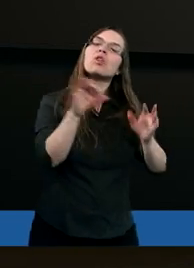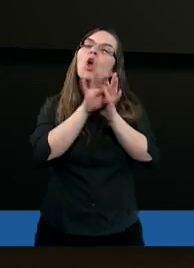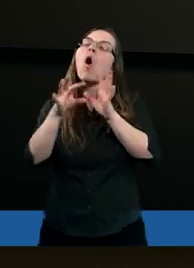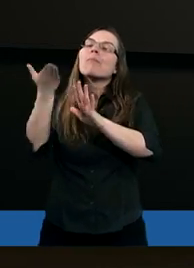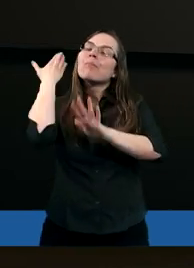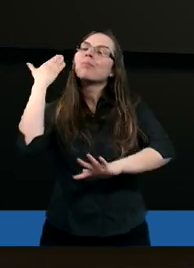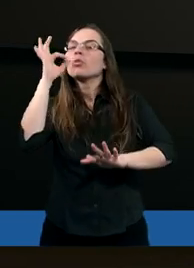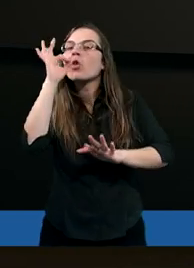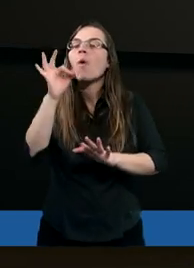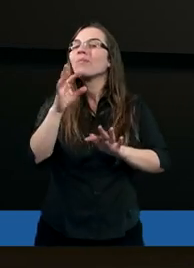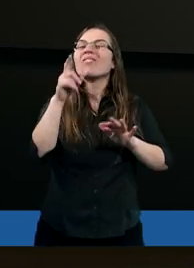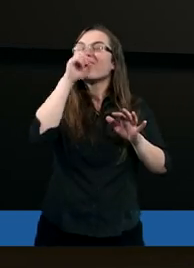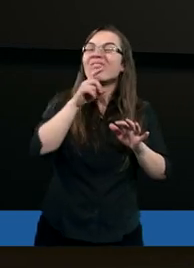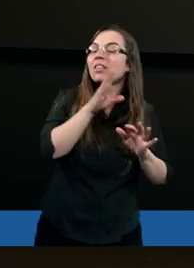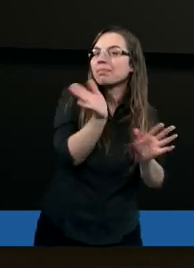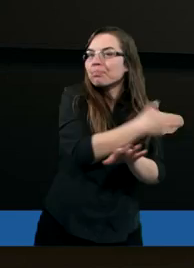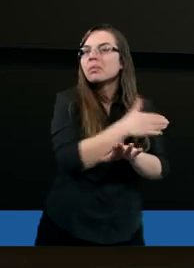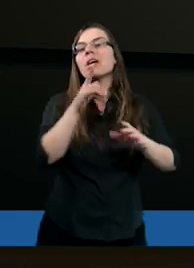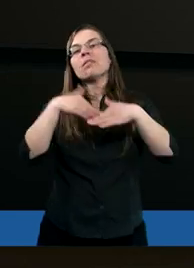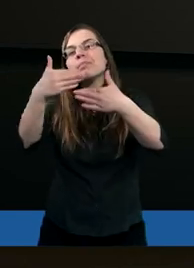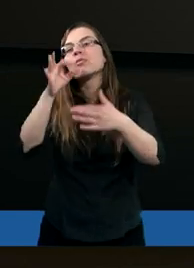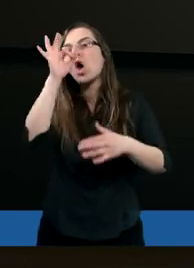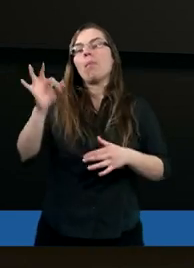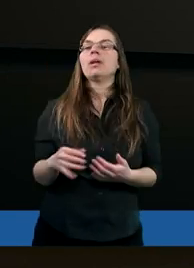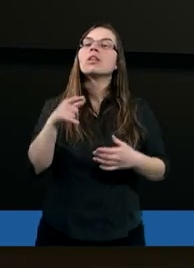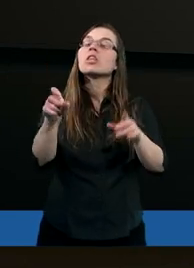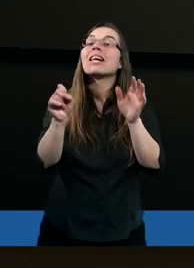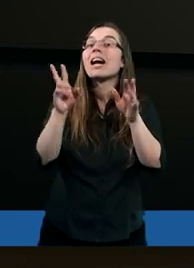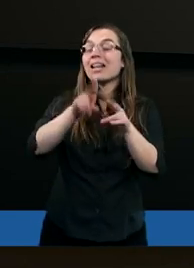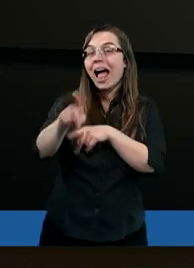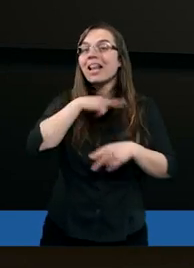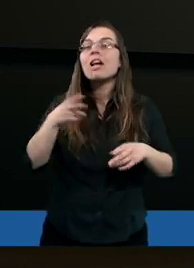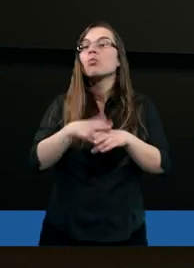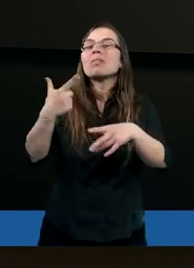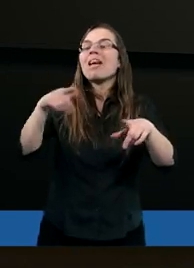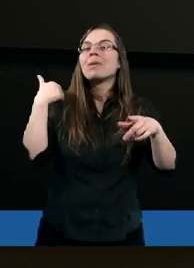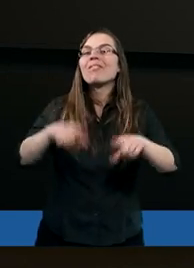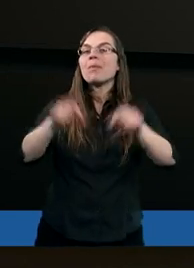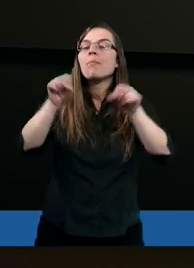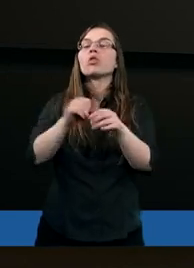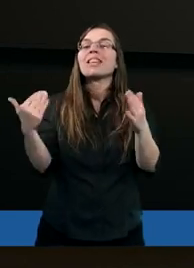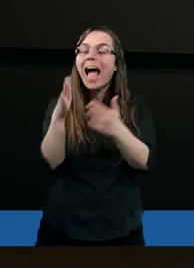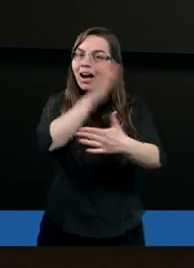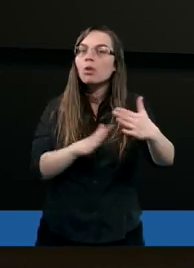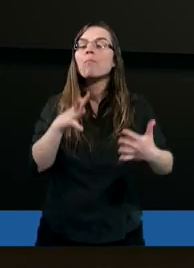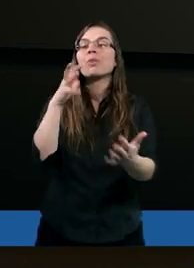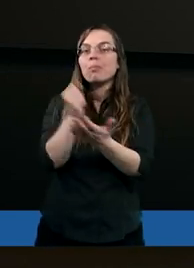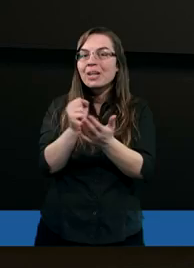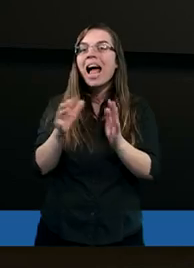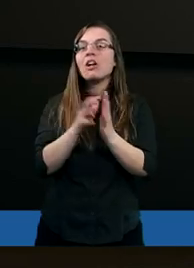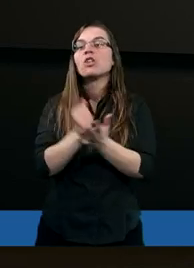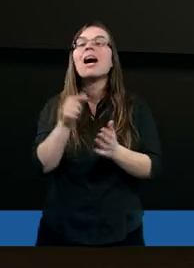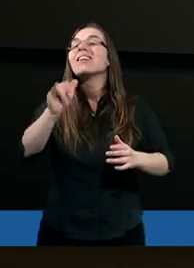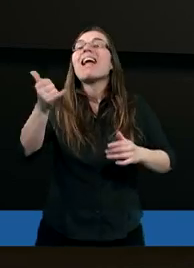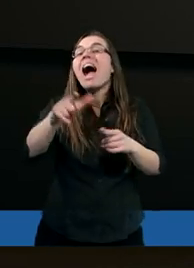dla nas, którzy nie należeliśmy do wybranego narodu przymierza w Starym Testamencie, jaki